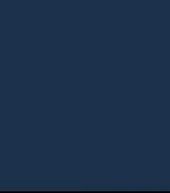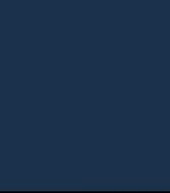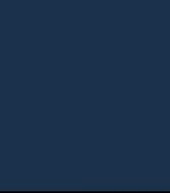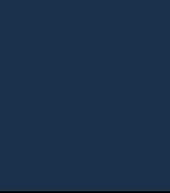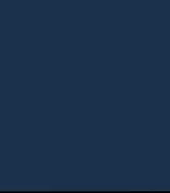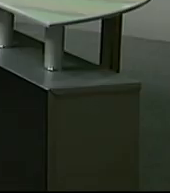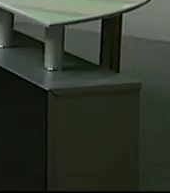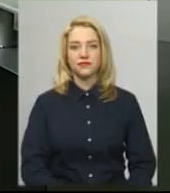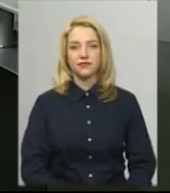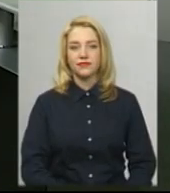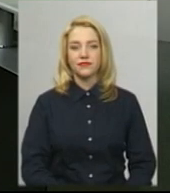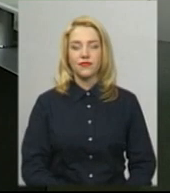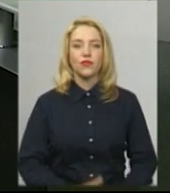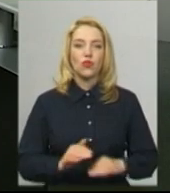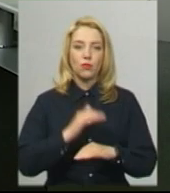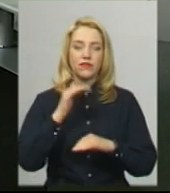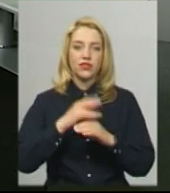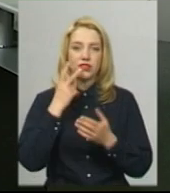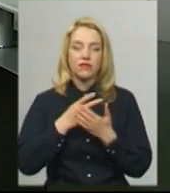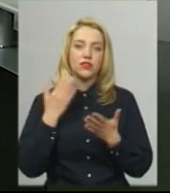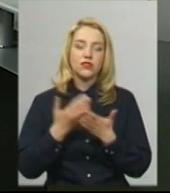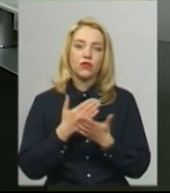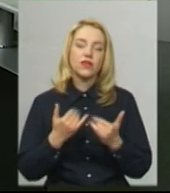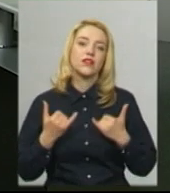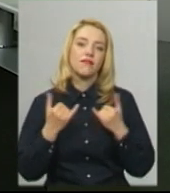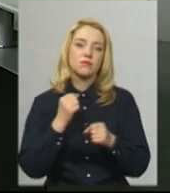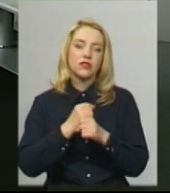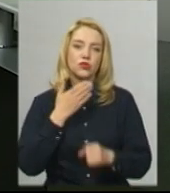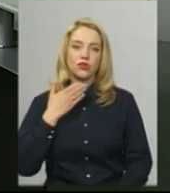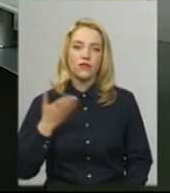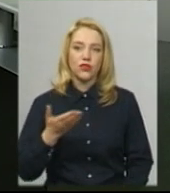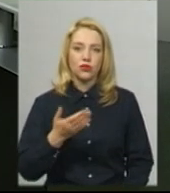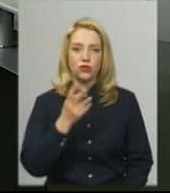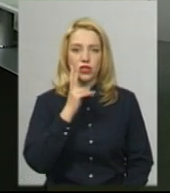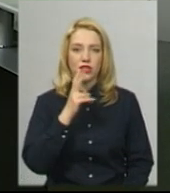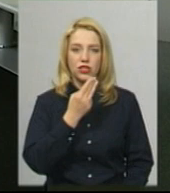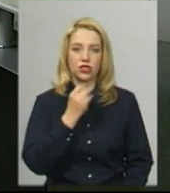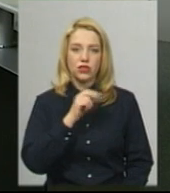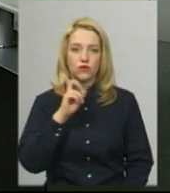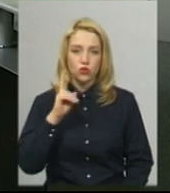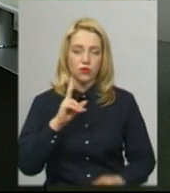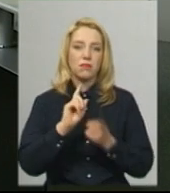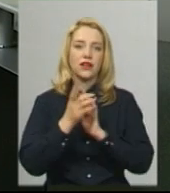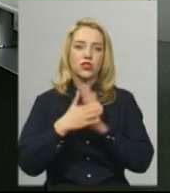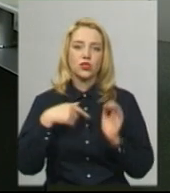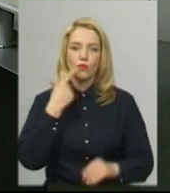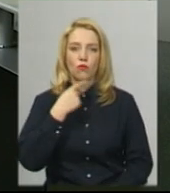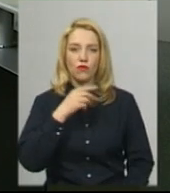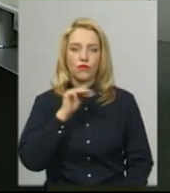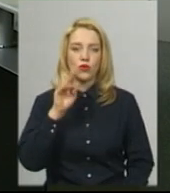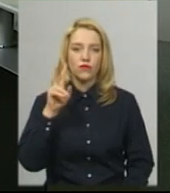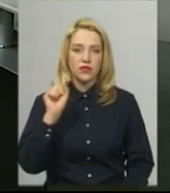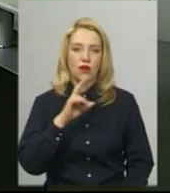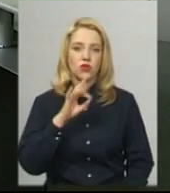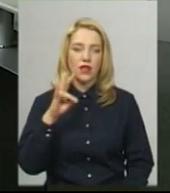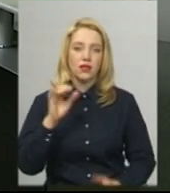Музика Добрий вечір, ви дивитесь новини. У студії для вас працює ведуча Катерина Шевчук. На жесту мову перекладає Оксана Фіновська.